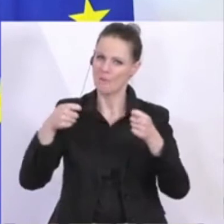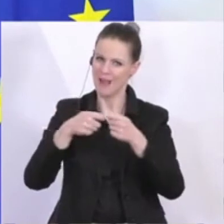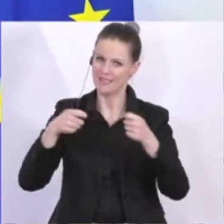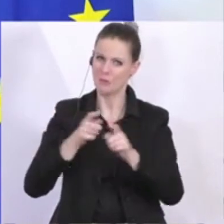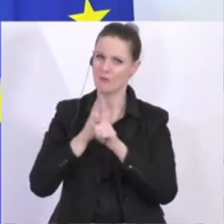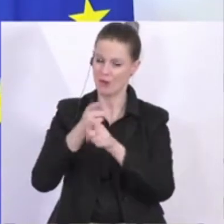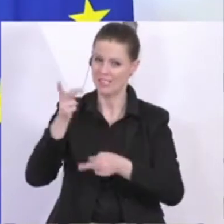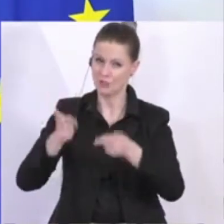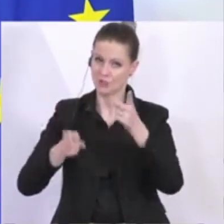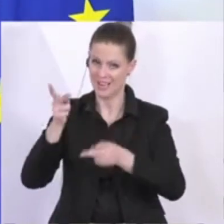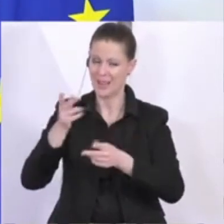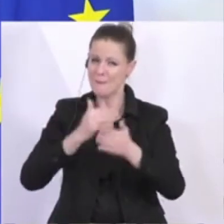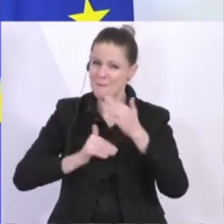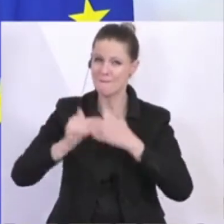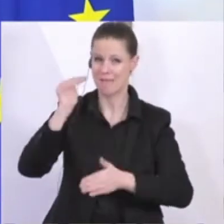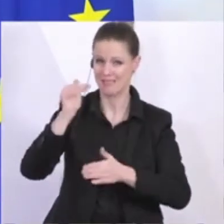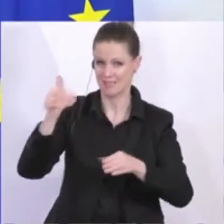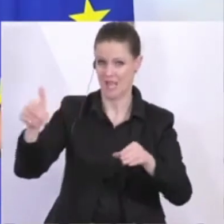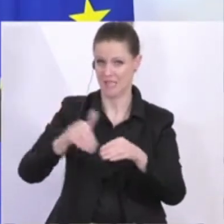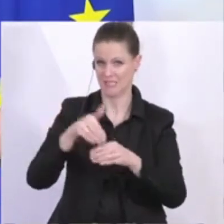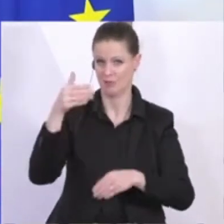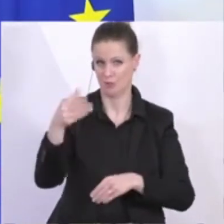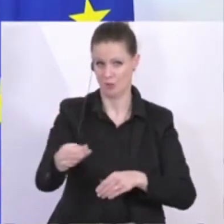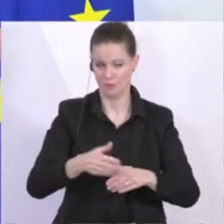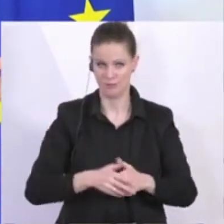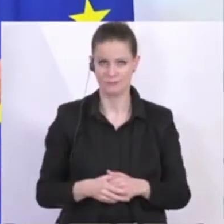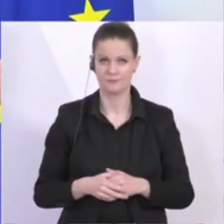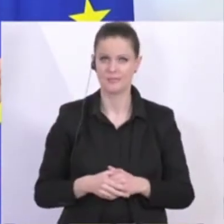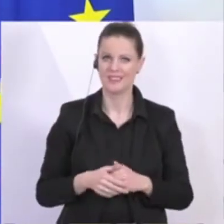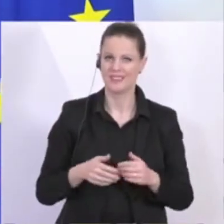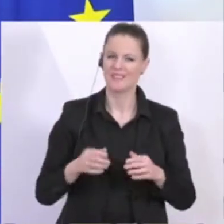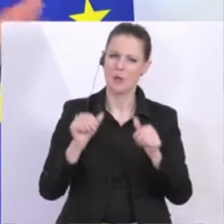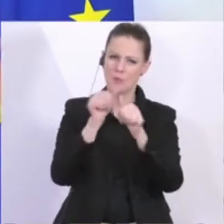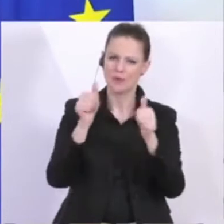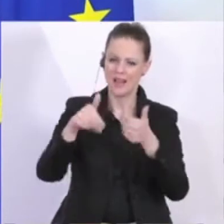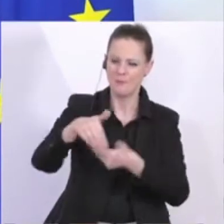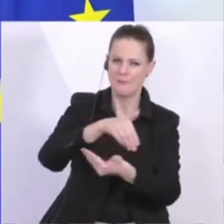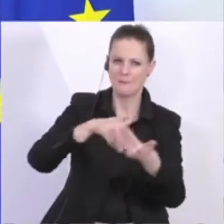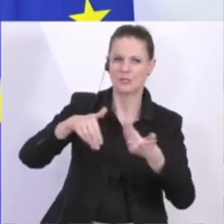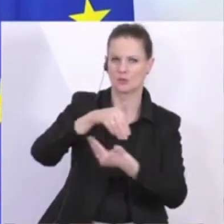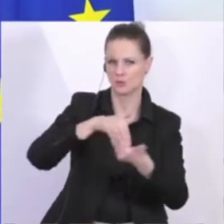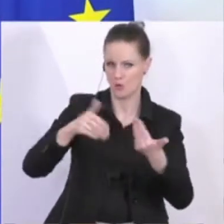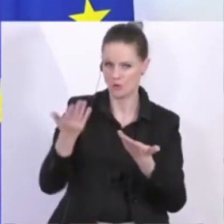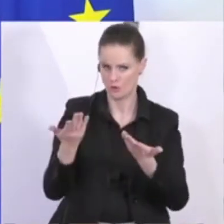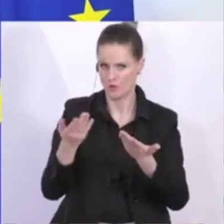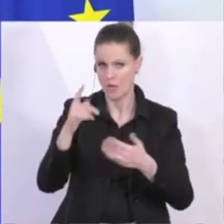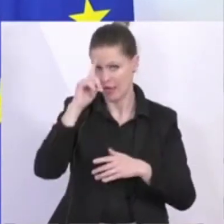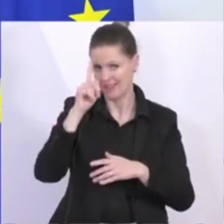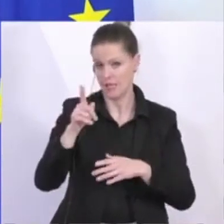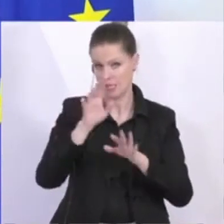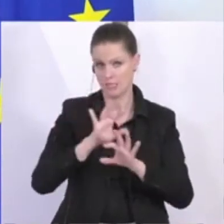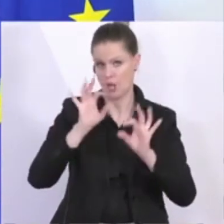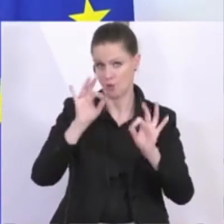der Stelle zum allergrößten Teil ersetzt. Das ist ein Mischmodell, das ist, denke ich, gut